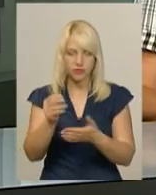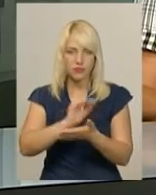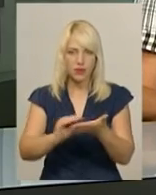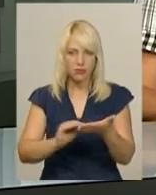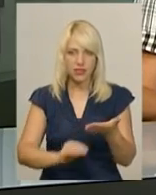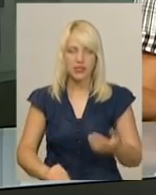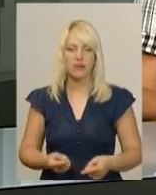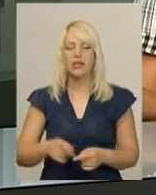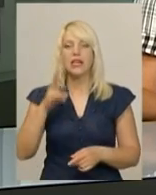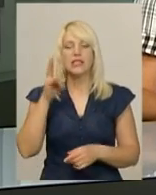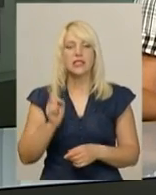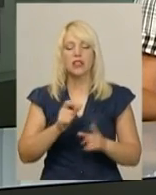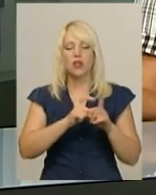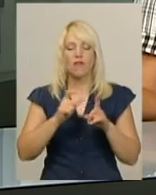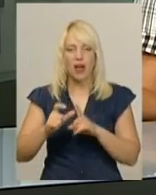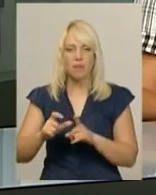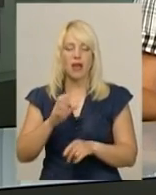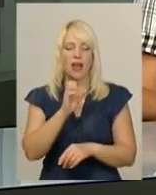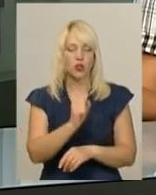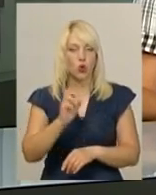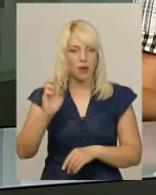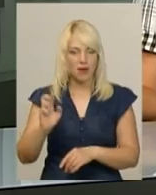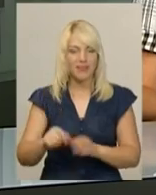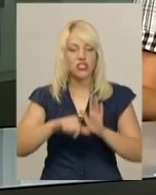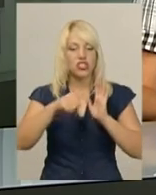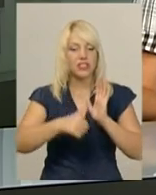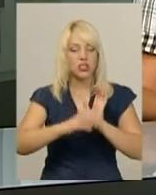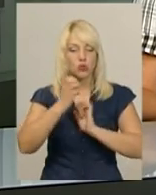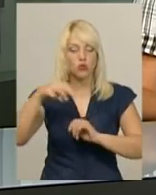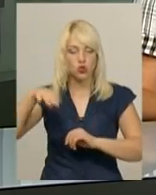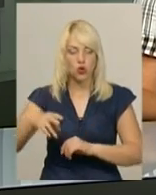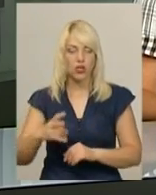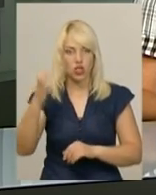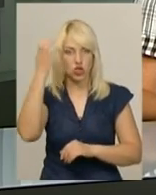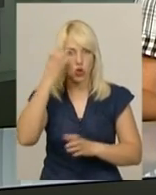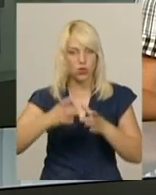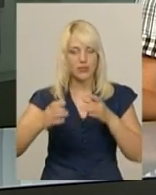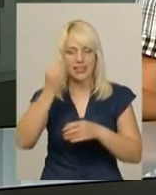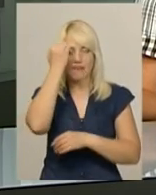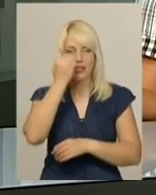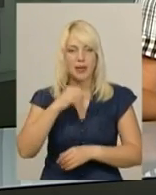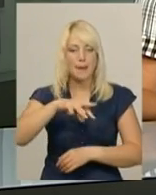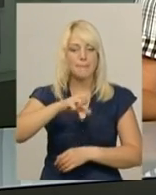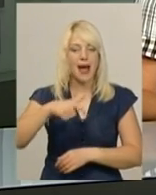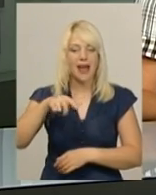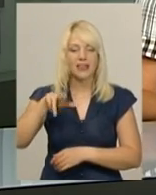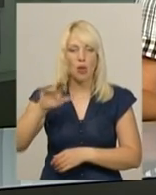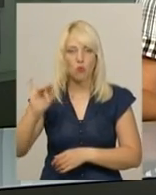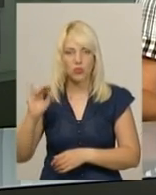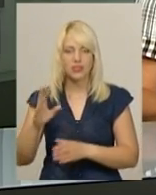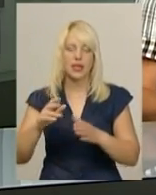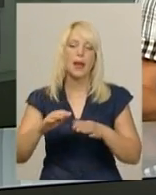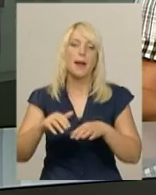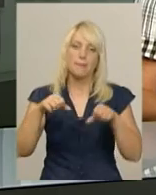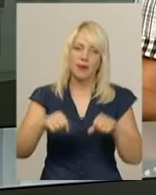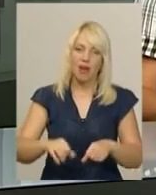За словами Анатолія Біліванцева, у 16-му столітті в «Чорному острові» завдяки Магдебургському праву щороку проводили 10 ярмарок. у